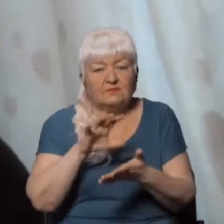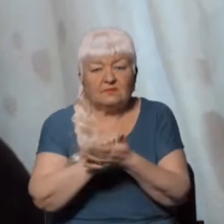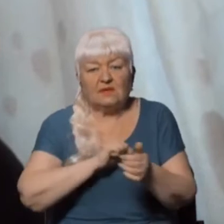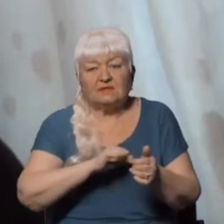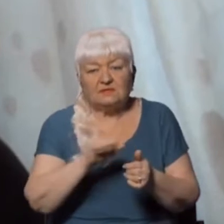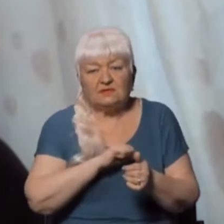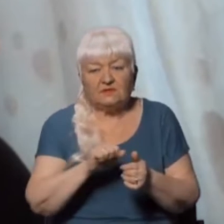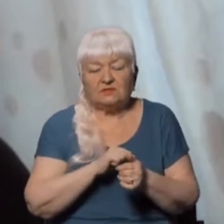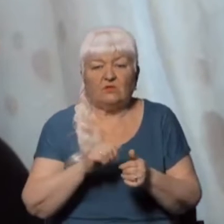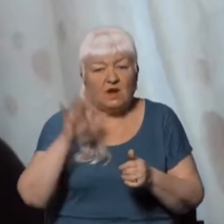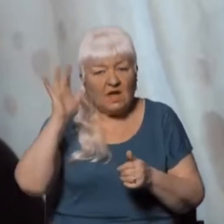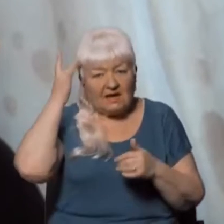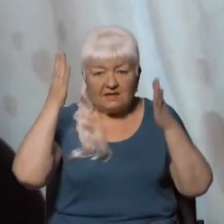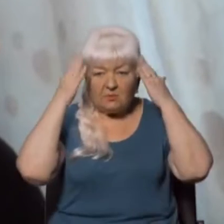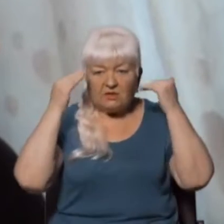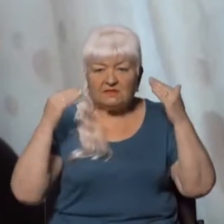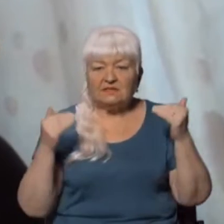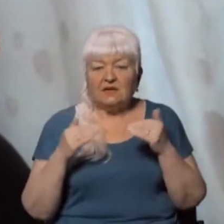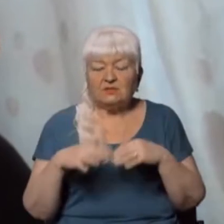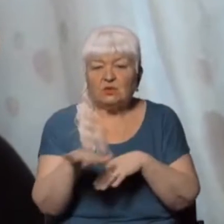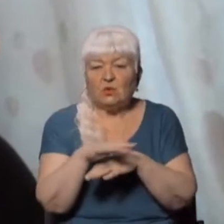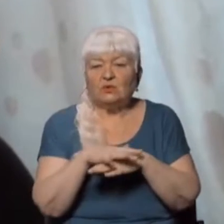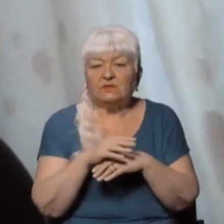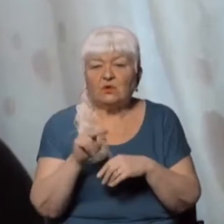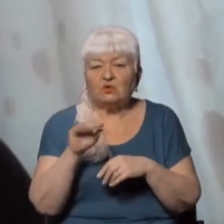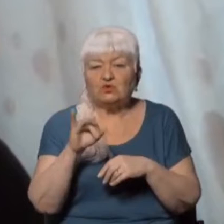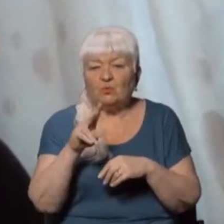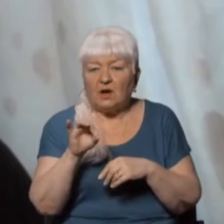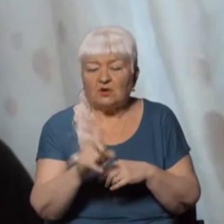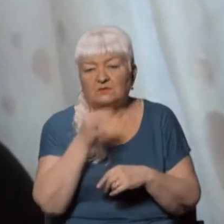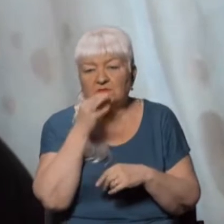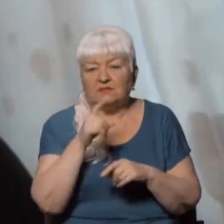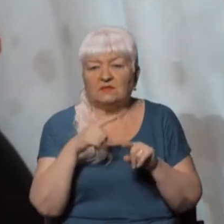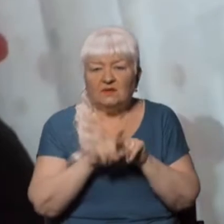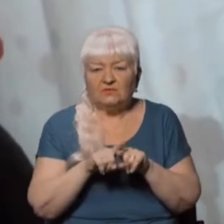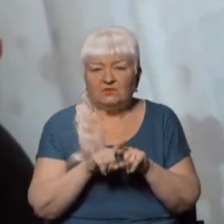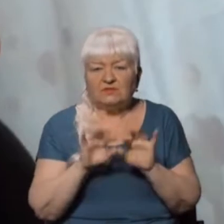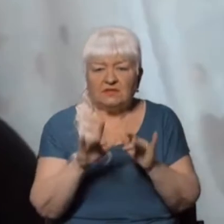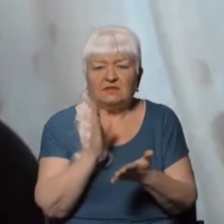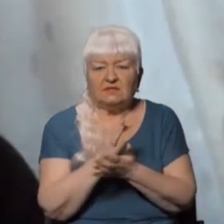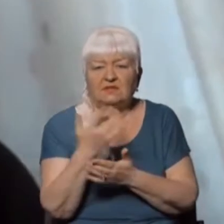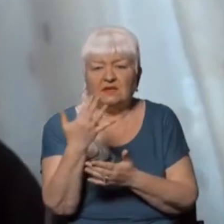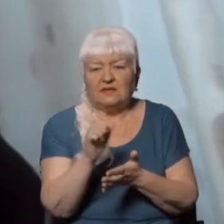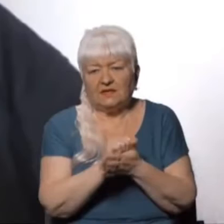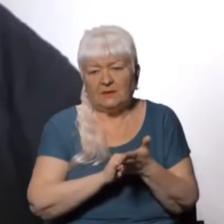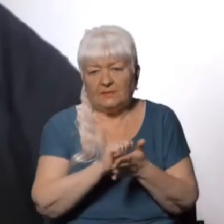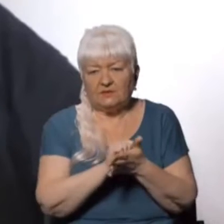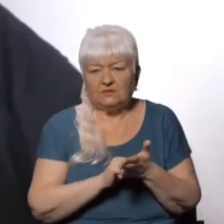Меджлісу кримсько-татарського народу Рефат Чубаров повідомив, що для таких дій окупантів є декілька причин. Далі пряма мова.